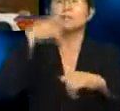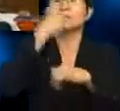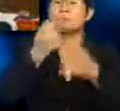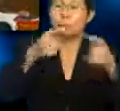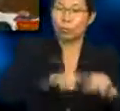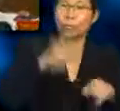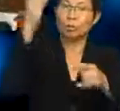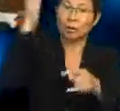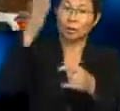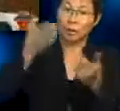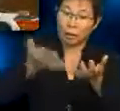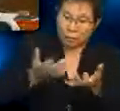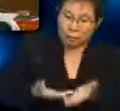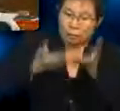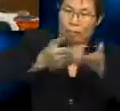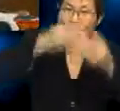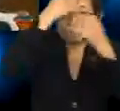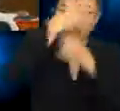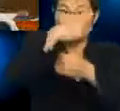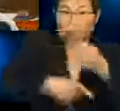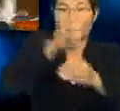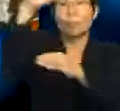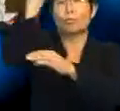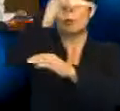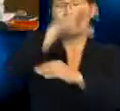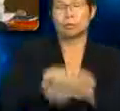membentangkan maklumat mengenai bulan?